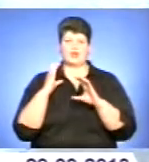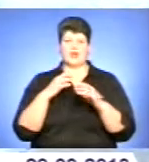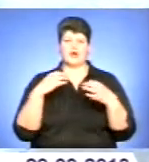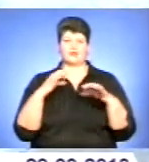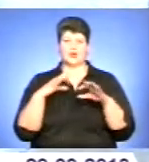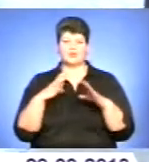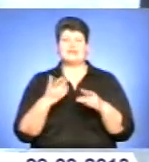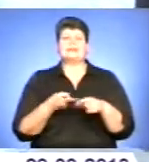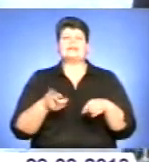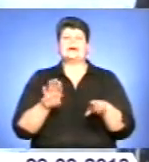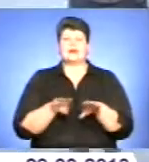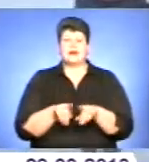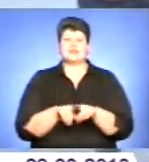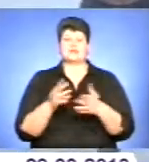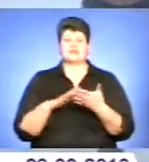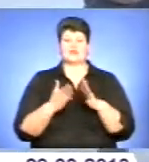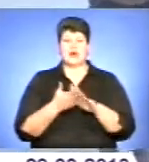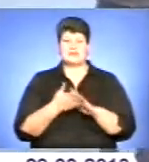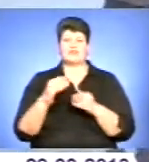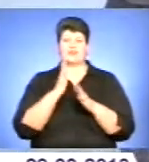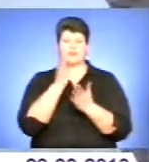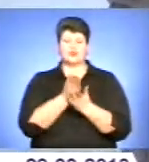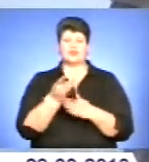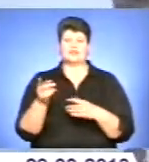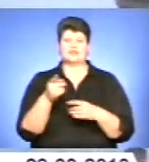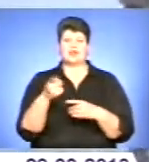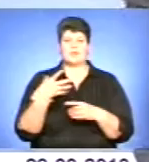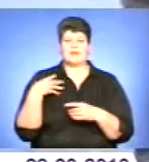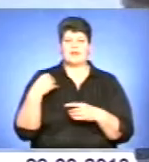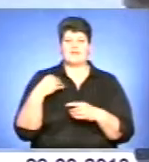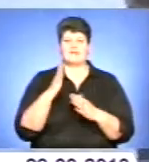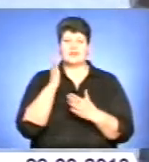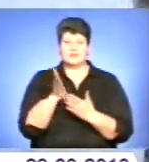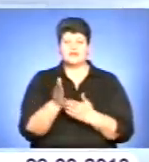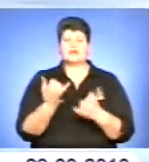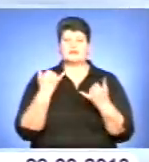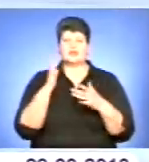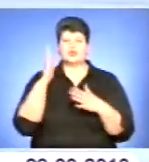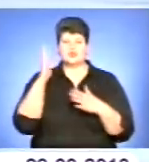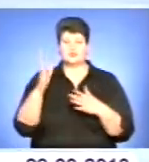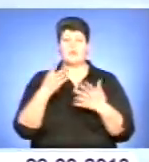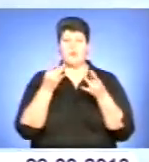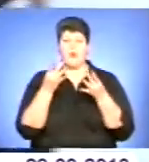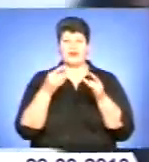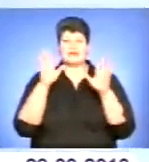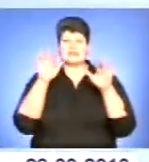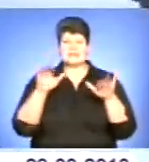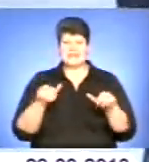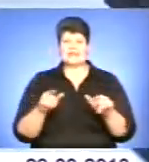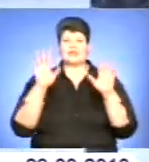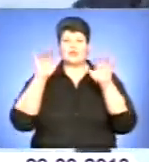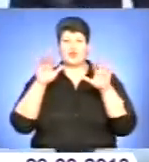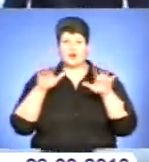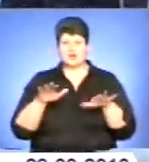ситуація у напрямку Тернопіль-Бережани, Тернопіль-Львів. Назавтра синоптики прогнозують мокрий сніг з переходом у дошк. Працівники